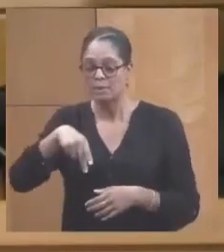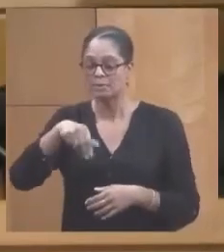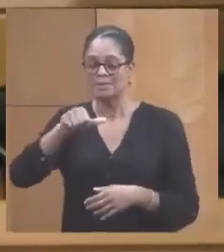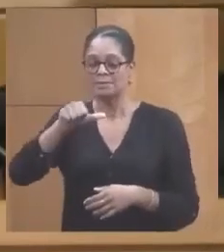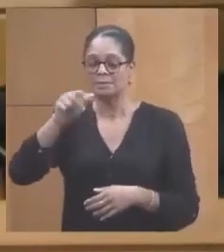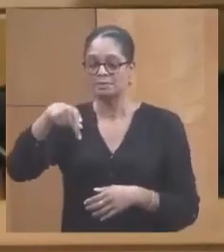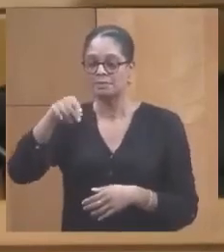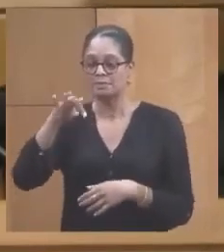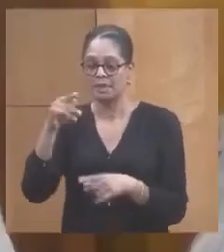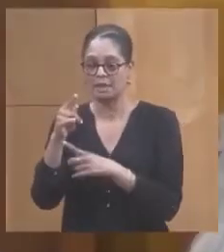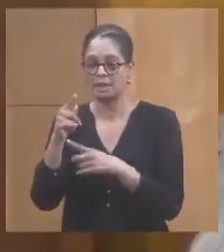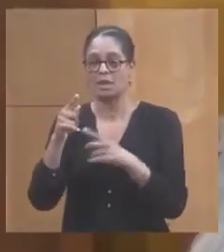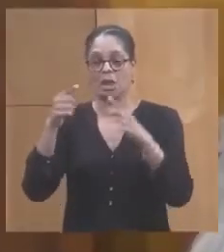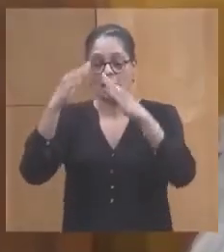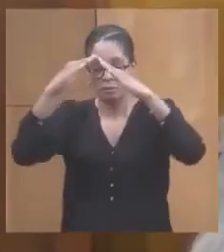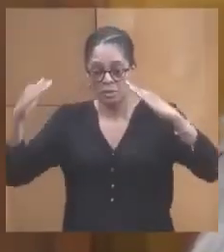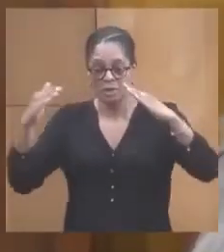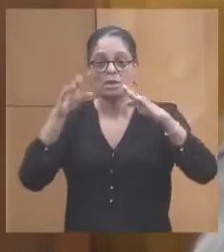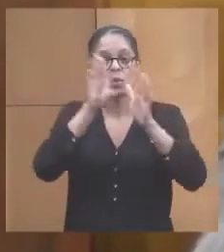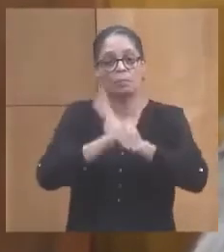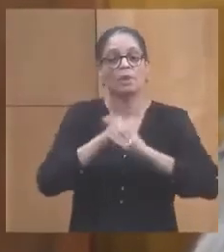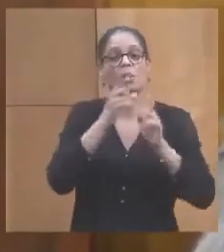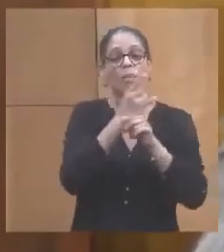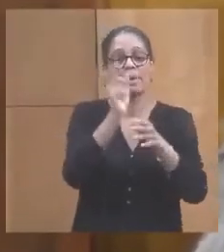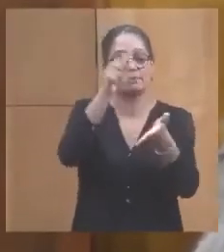celui du Robert. J'ai dit.